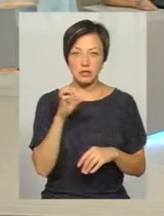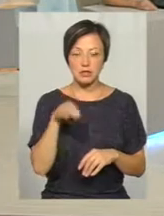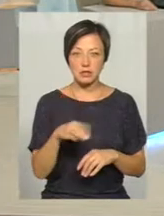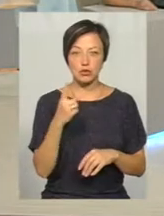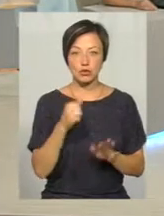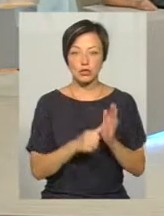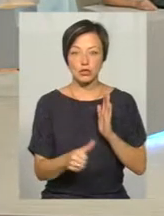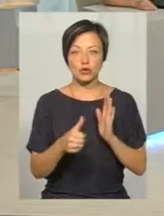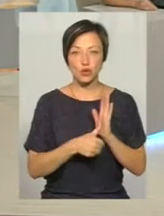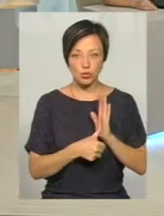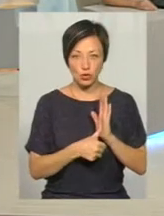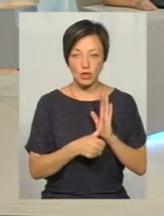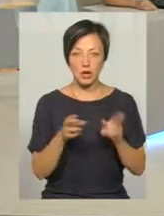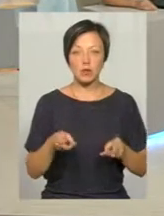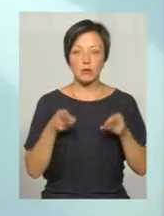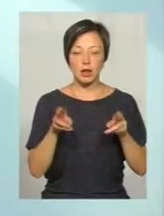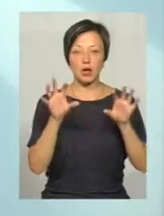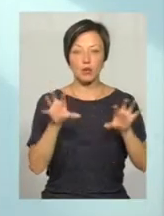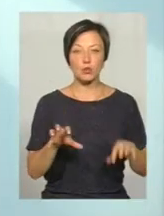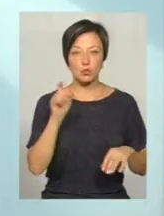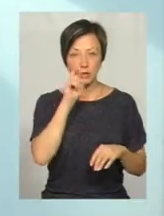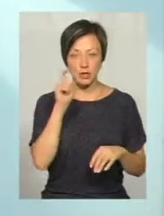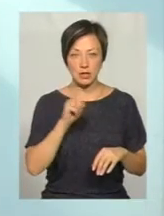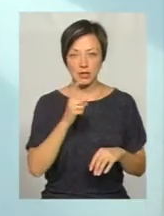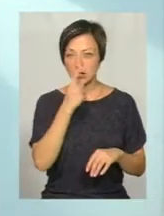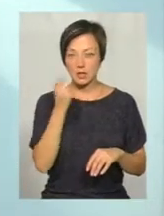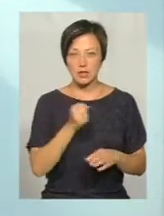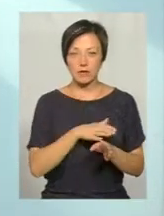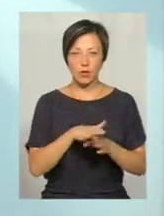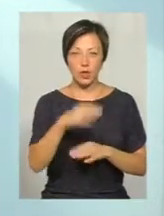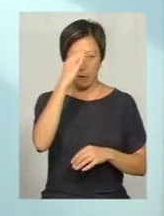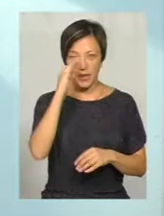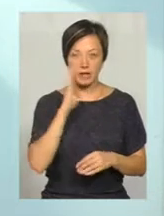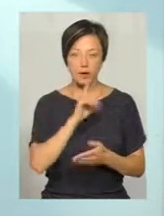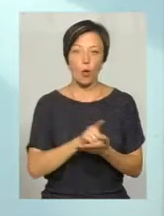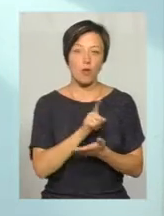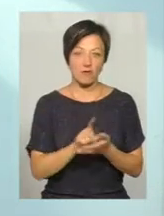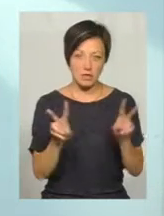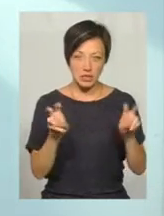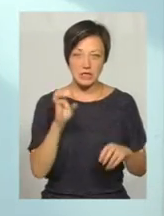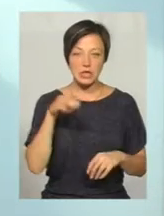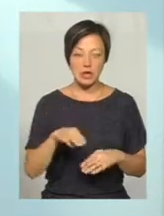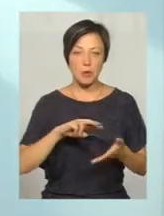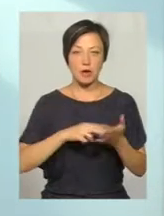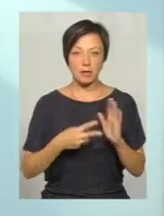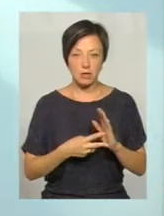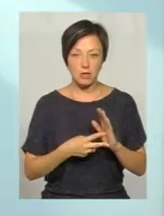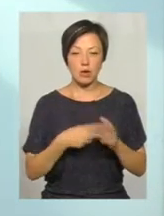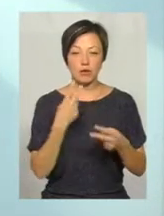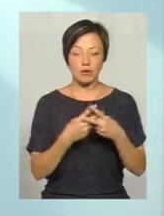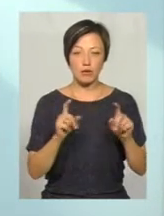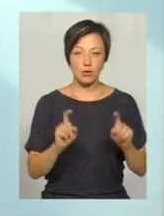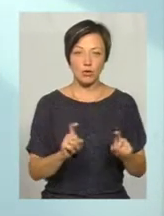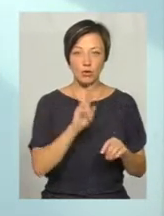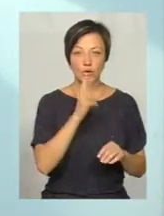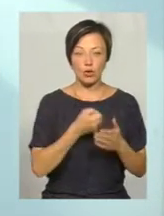166 Кримінального кодексу України «Злісне невиконання батьківських обов'язків». Стаття передбачає собою позбавлення